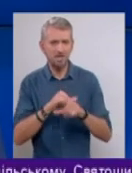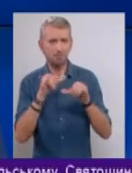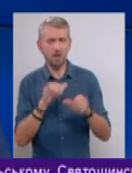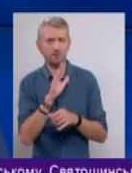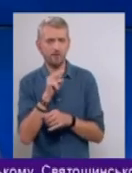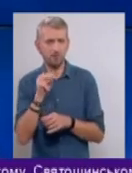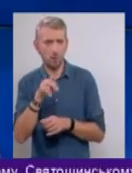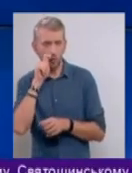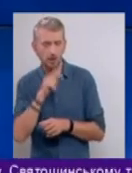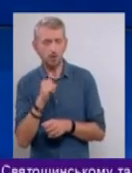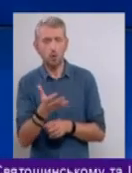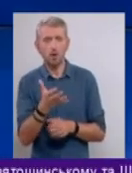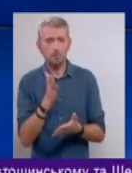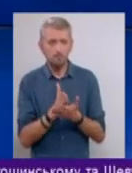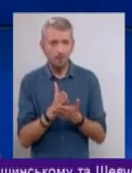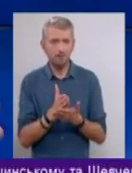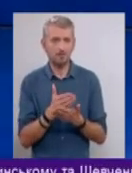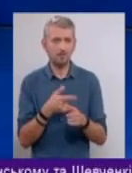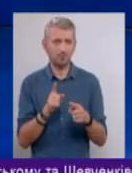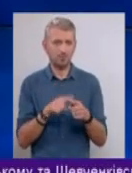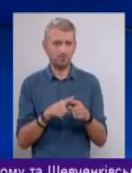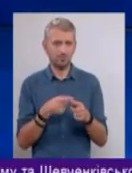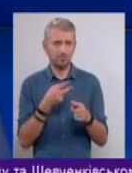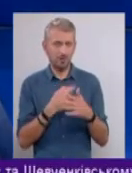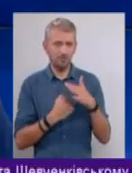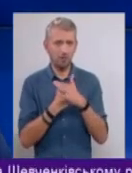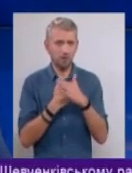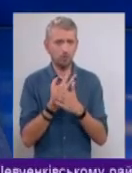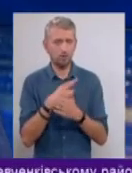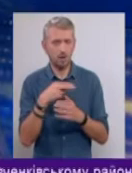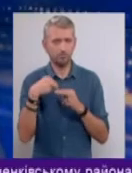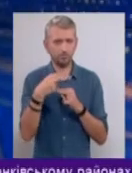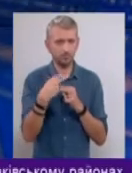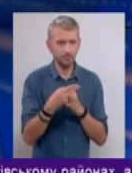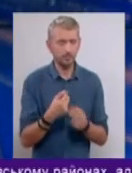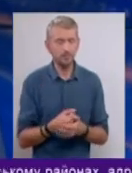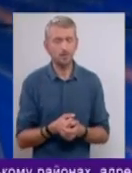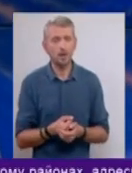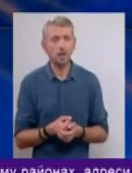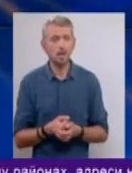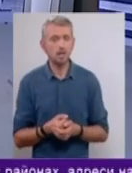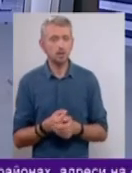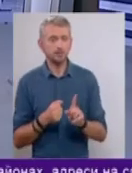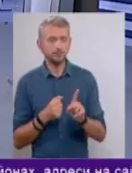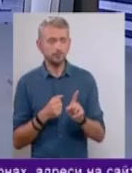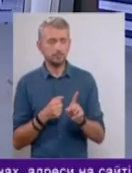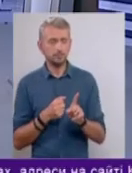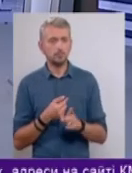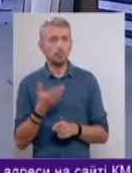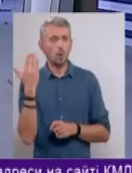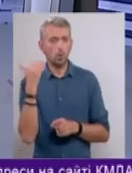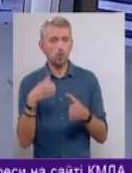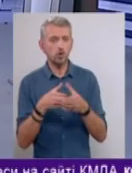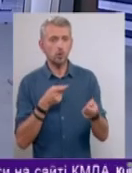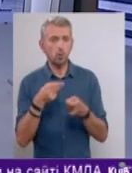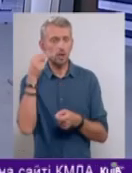отримати, скажімо так, мати це як забезпечення для отримання траншів. Тому, дійсно, я секунду, закінчу. Тодішній уряд